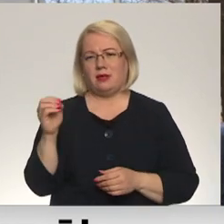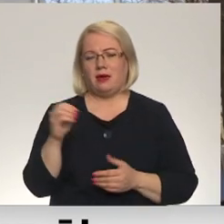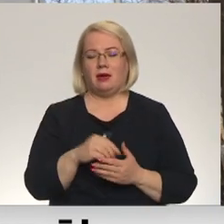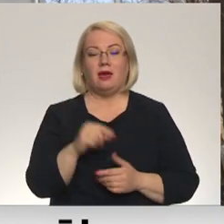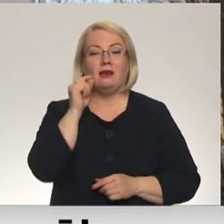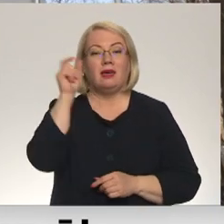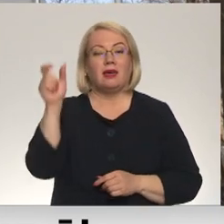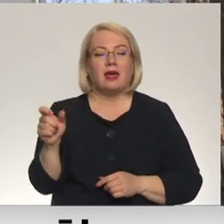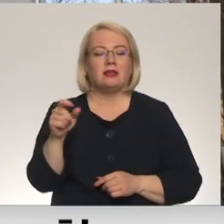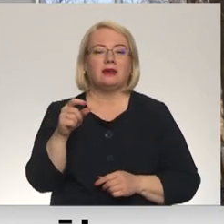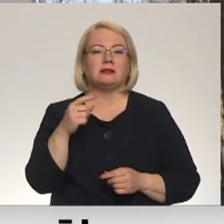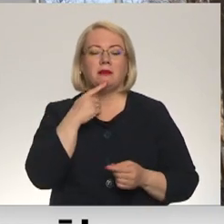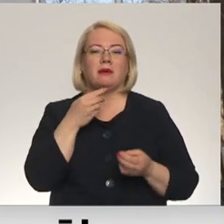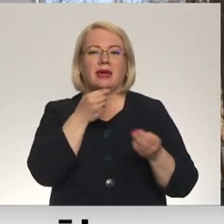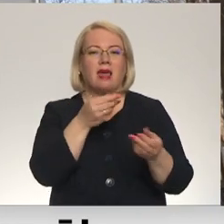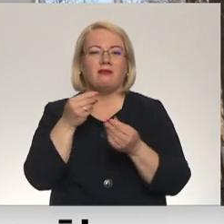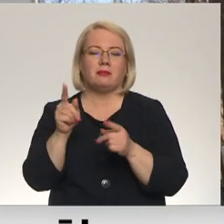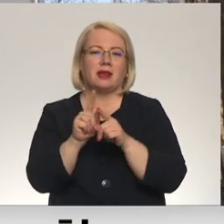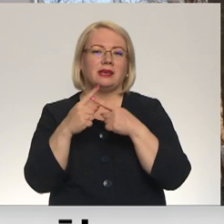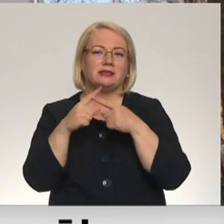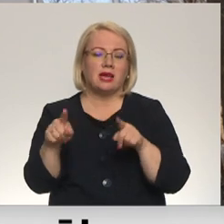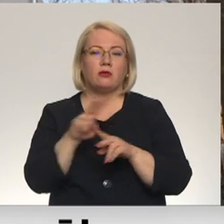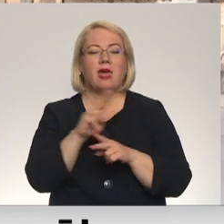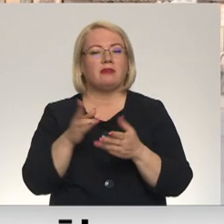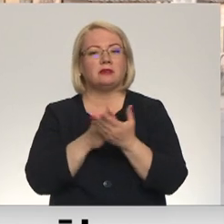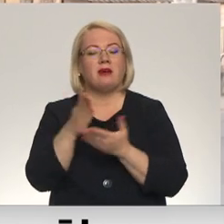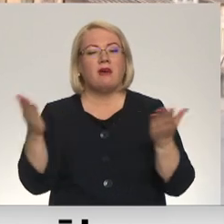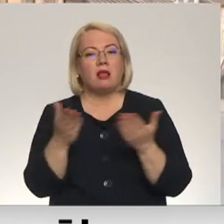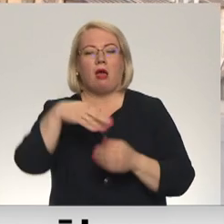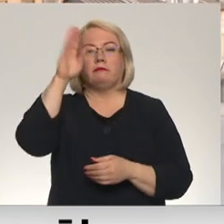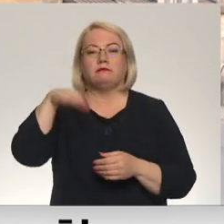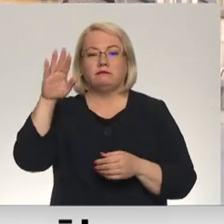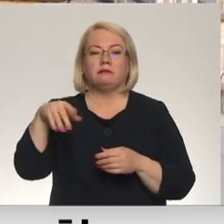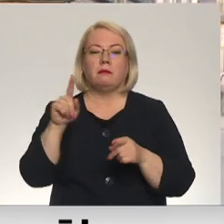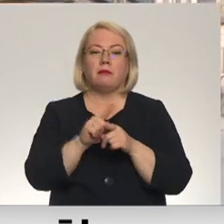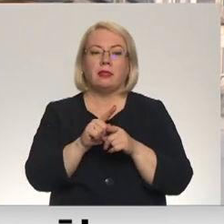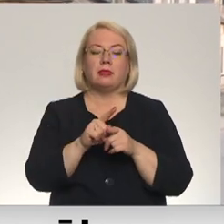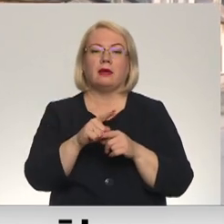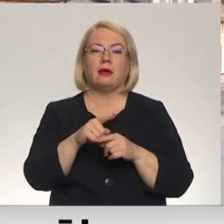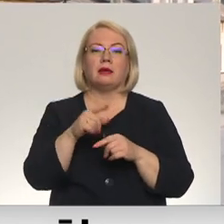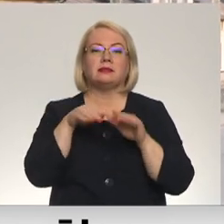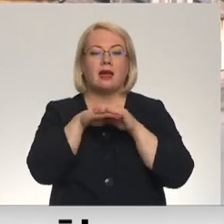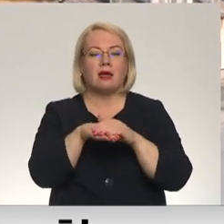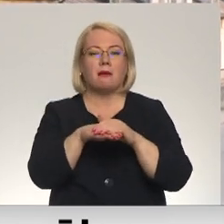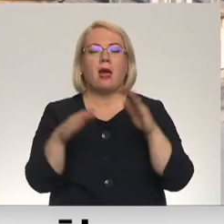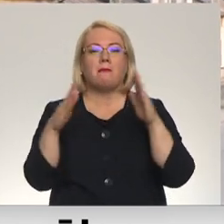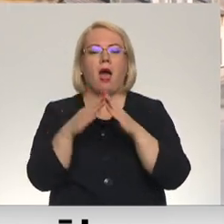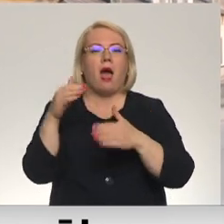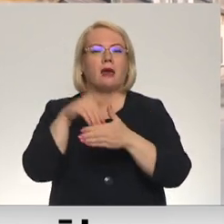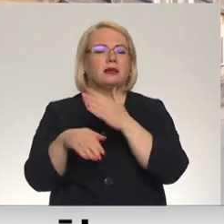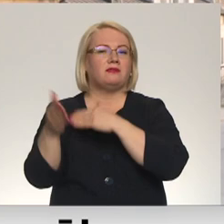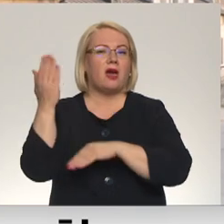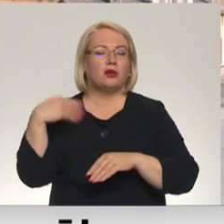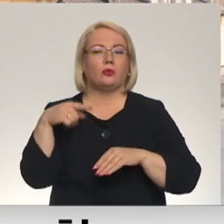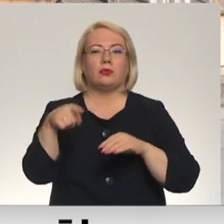Andris Millers cer iedvesmot arī citus, nevis iet vieglāko ceļu un pārkārsot vēl vienu krāsas kārtu, bet saglabāt mājas vēsturi, tas